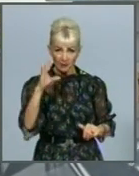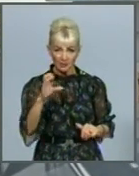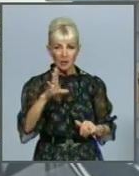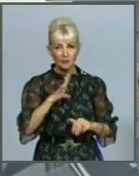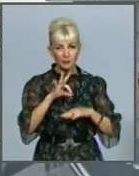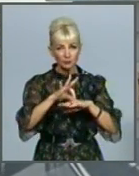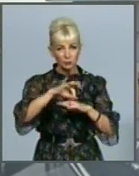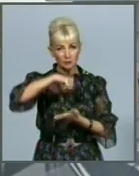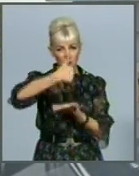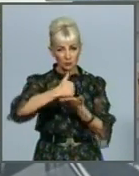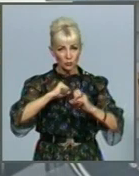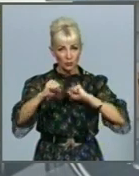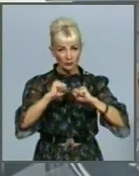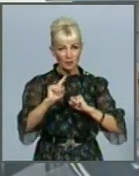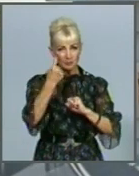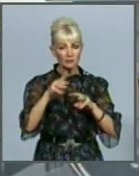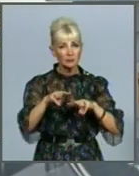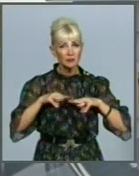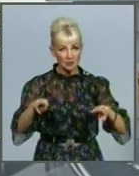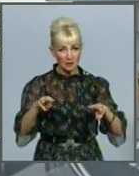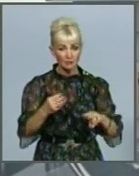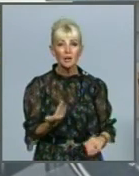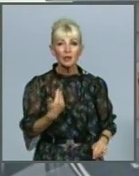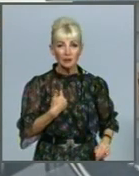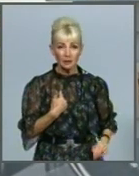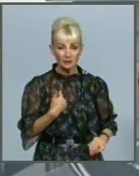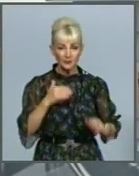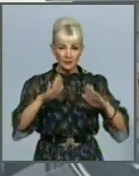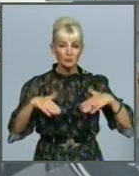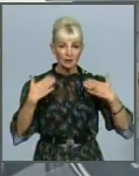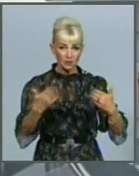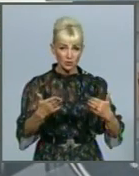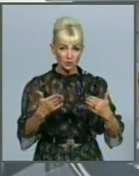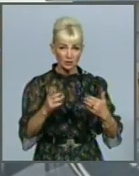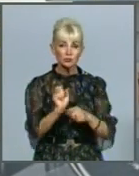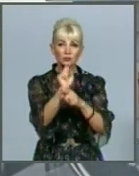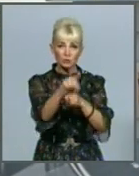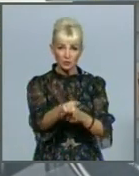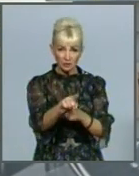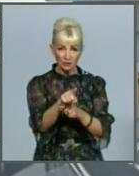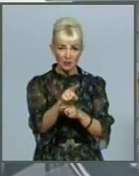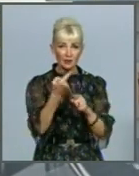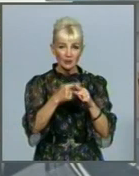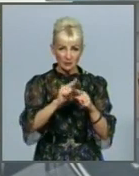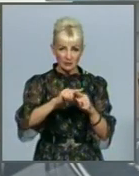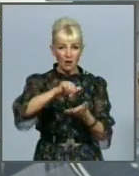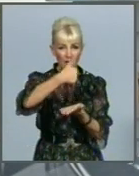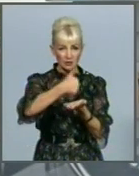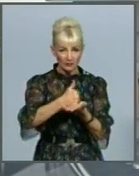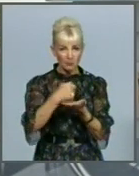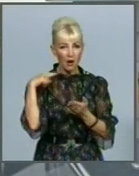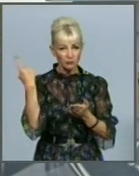підголовуванням прем'єр-міністра, я запропонував дати доручення, відповідно, головам обласних державних